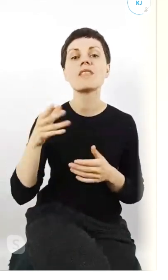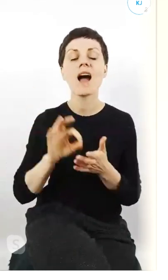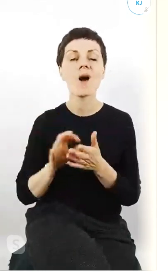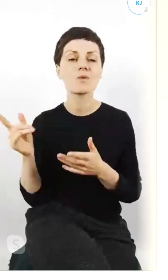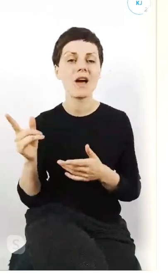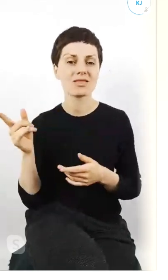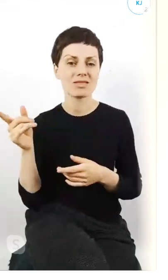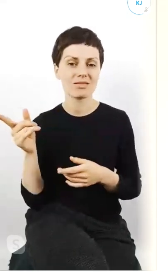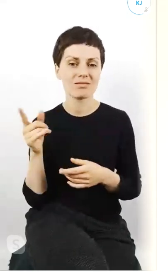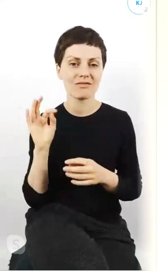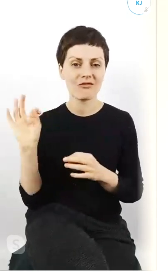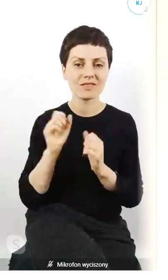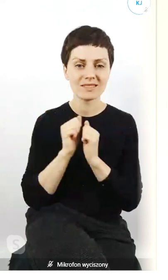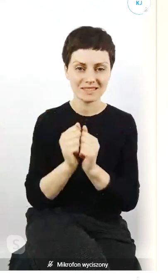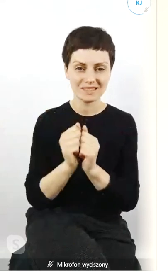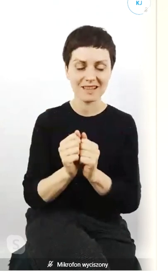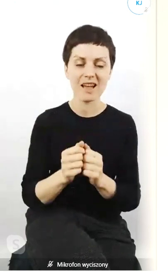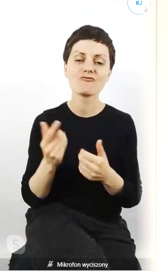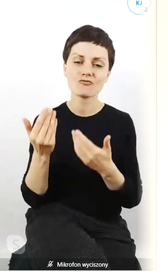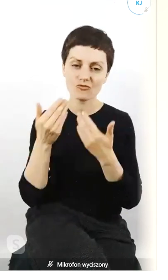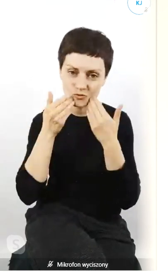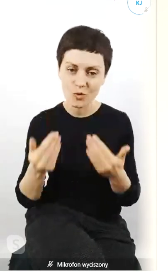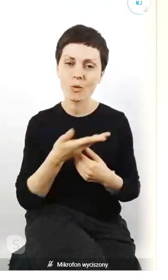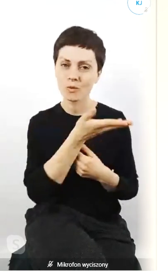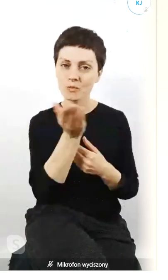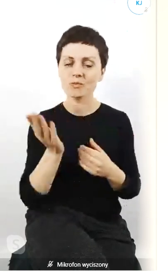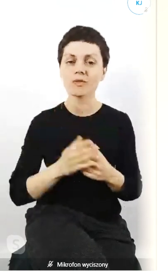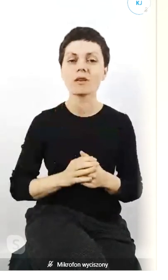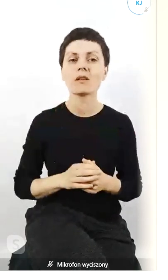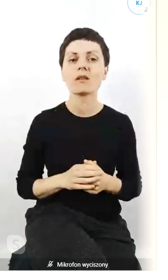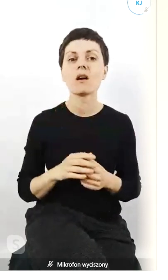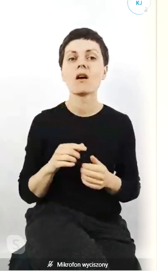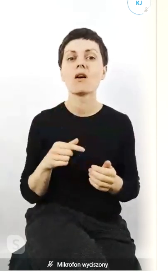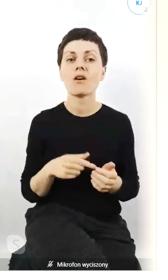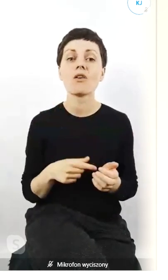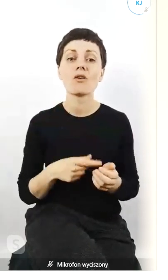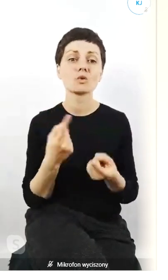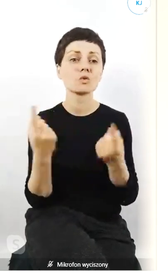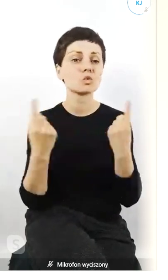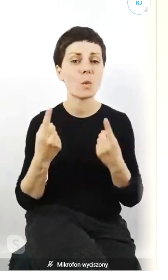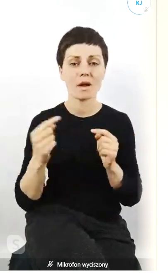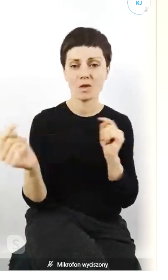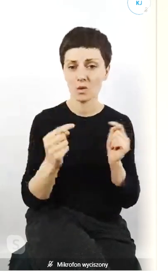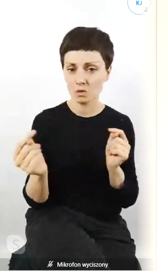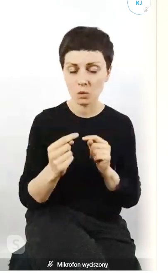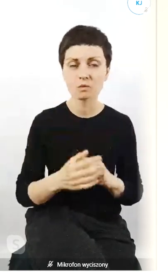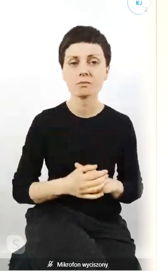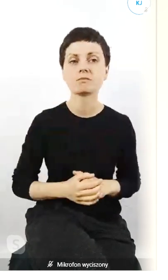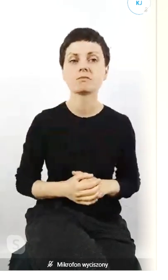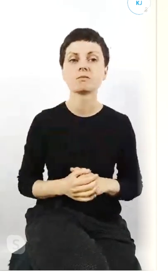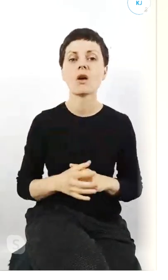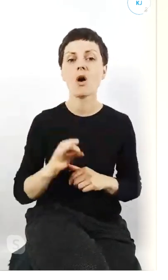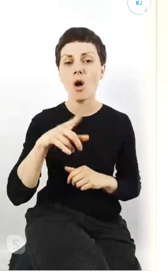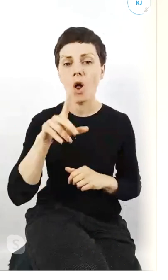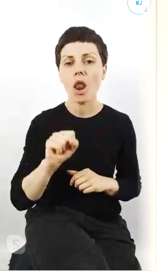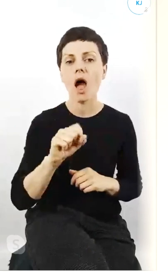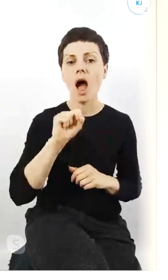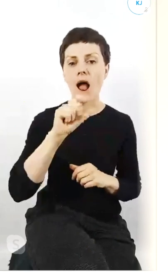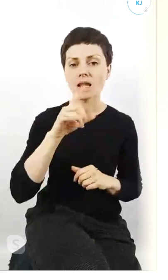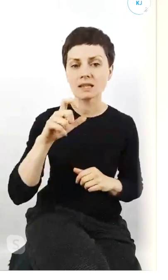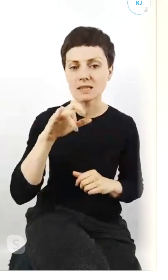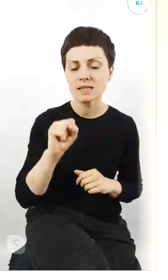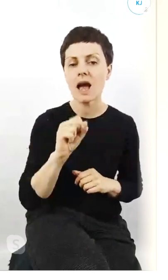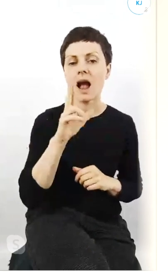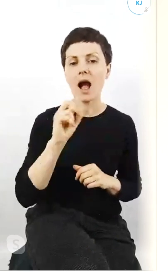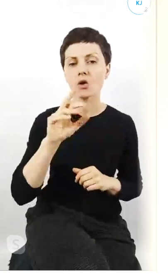dziękuję wam za tą super dyskusję Oli, Alicji, Karolinie,